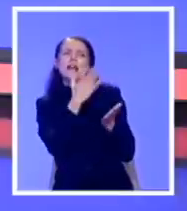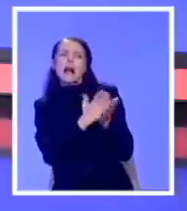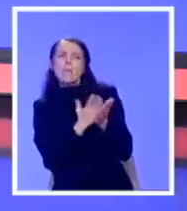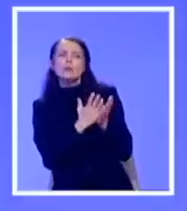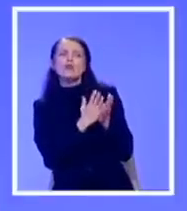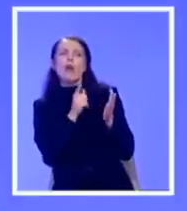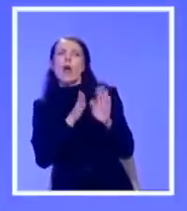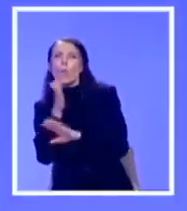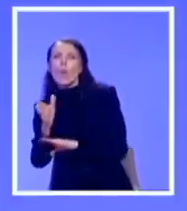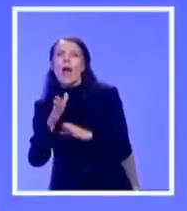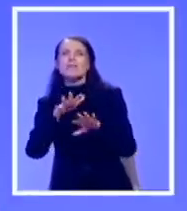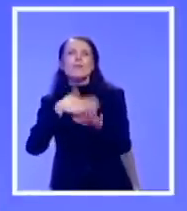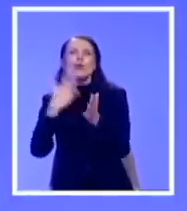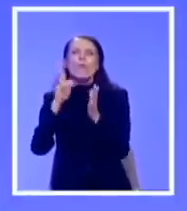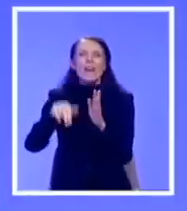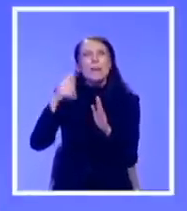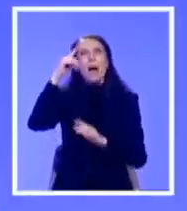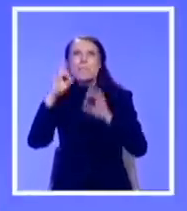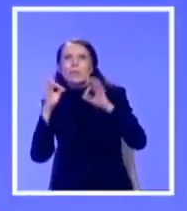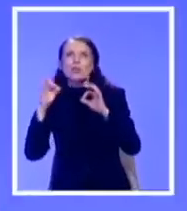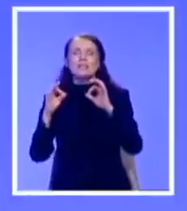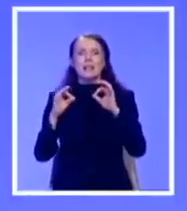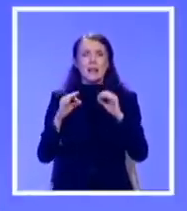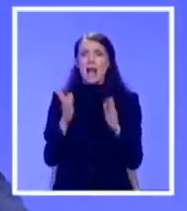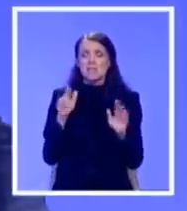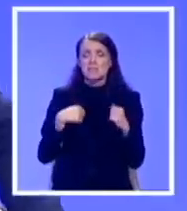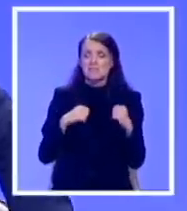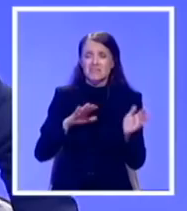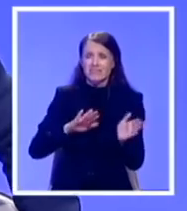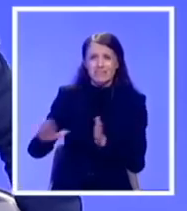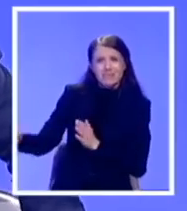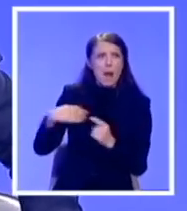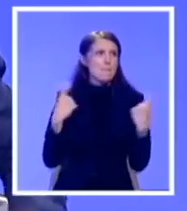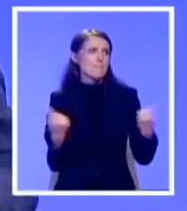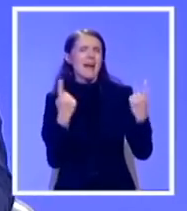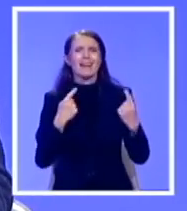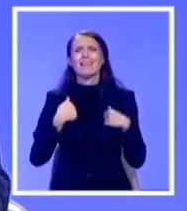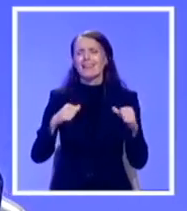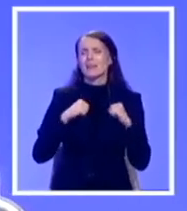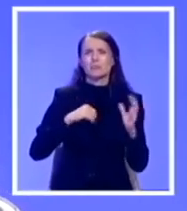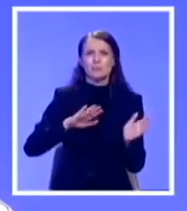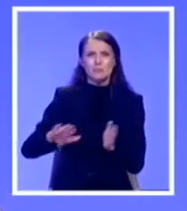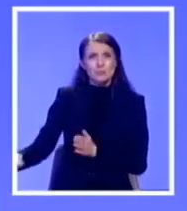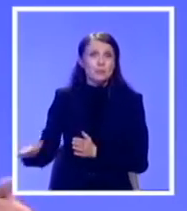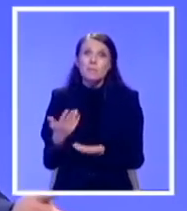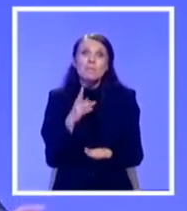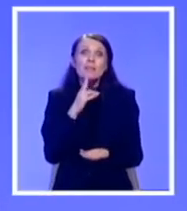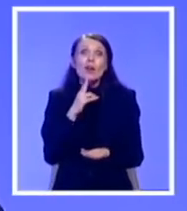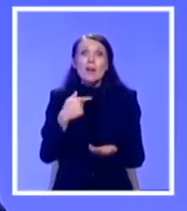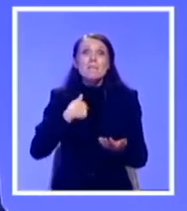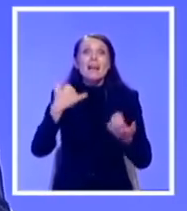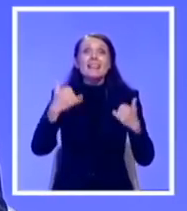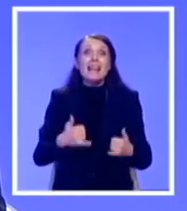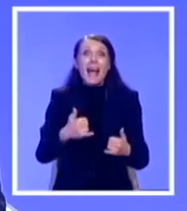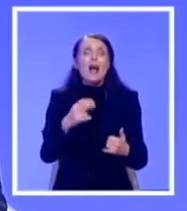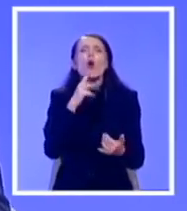interesovati. Ja se ne bavim marketingom, ne bavim se ciljim grupama. Naši birači su baka koja me danas pustila Ceger da me